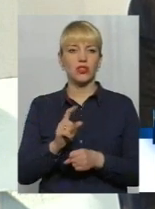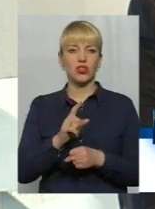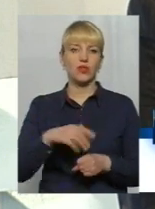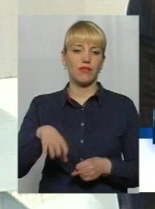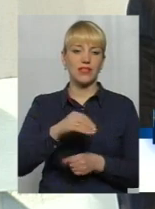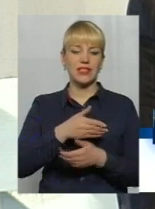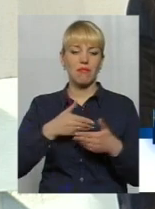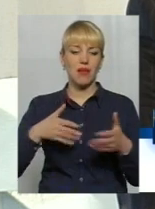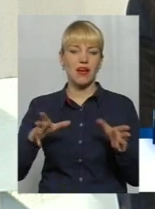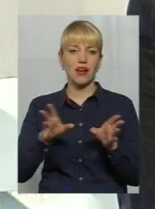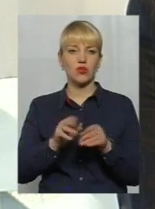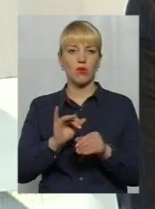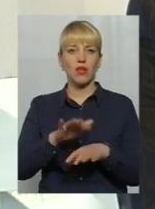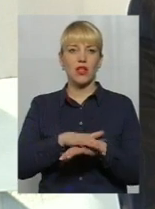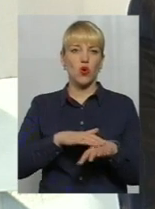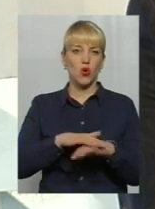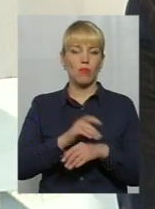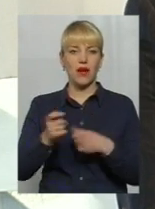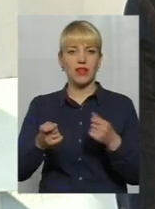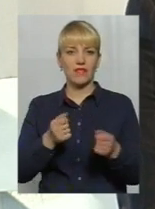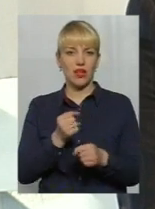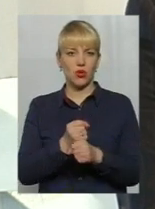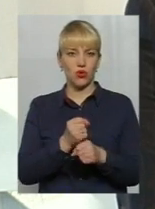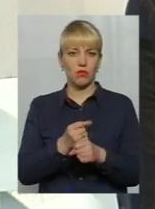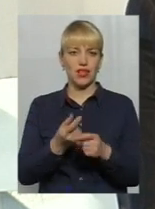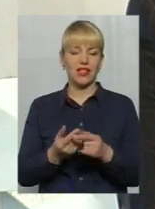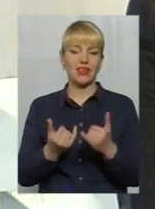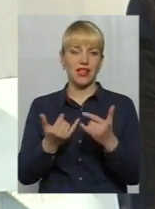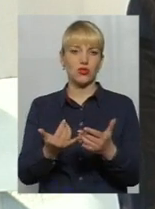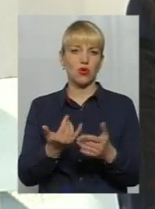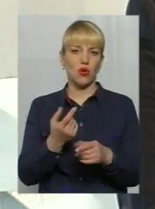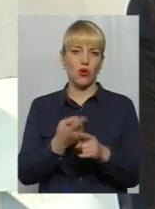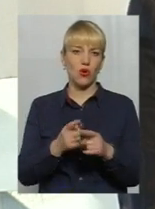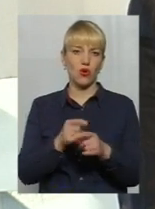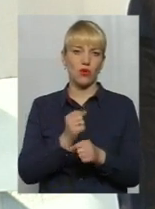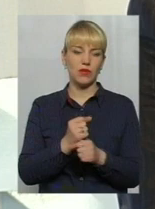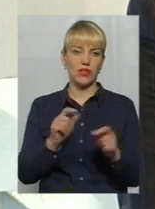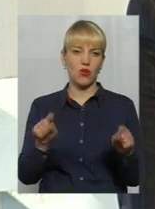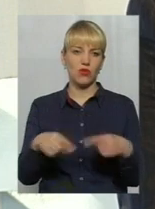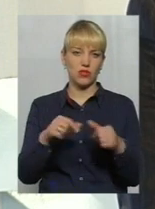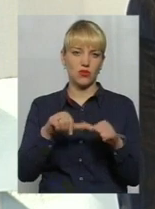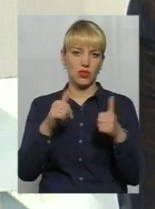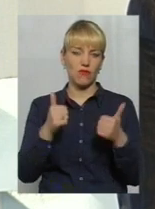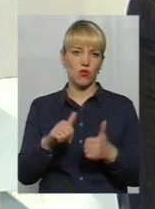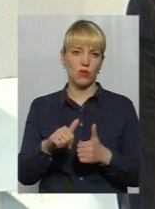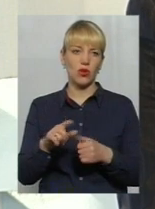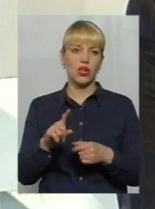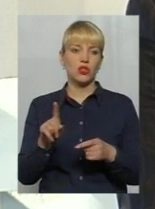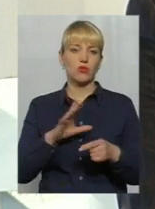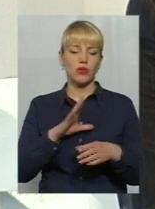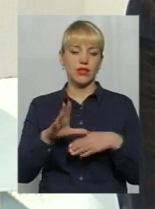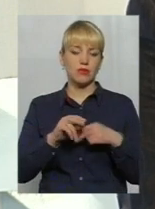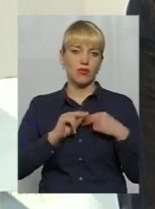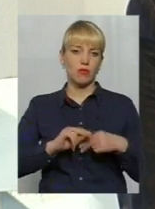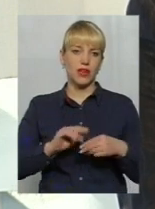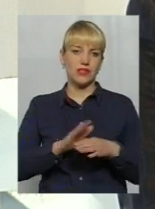всі разом і громада, і влада робила. І для того робиться і організовується форум, для того, щоб була співпраця